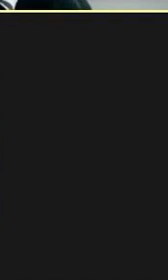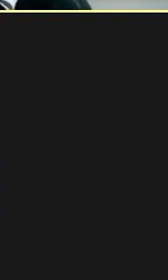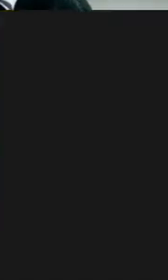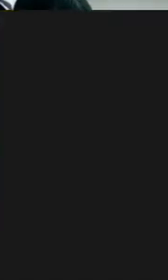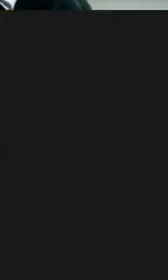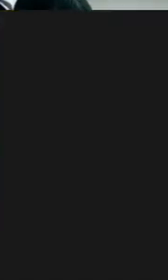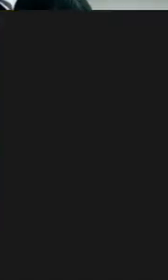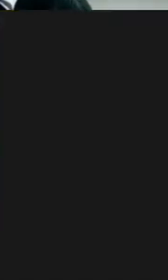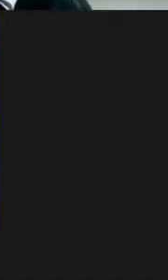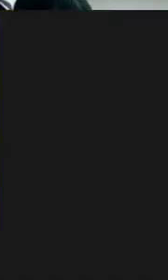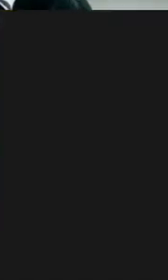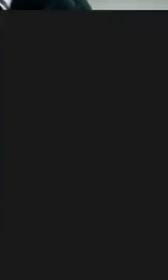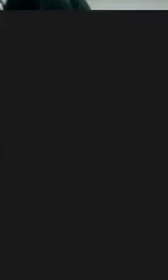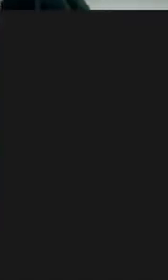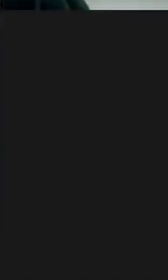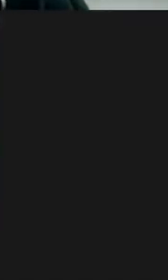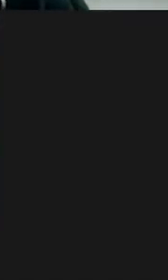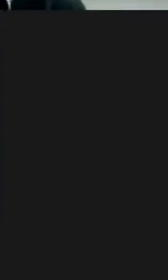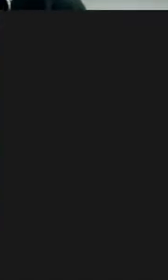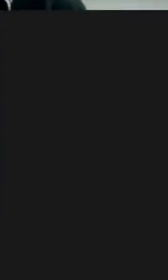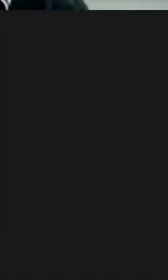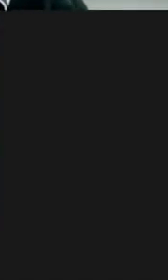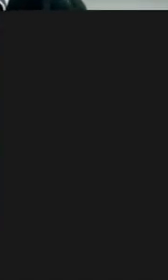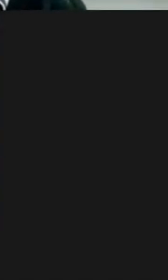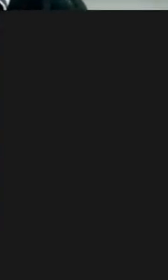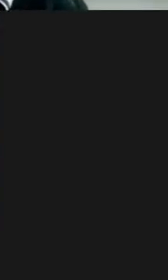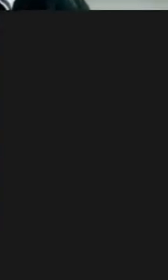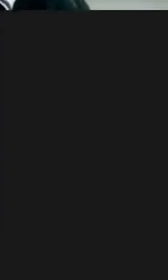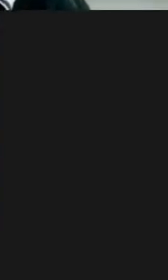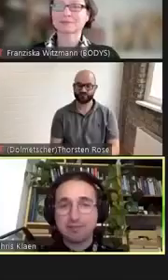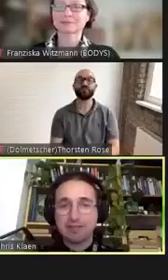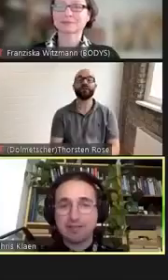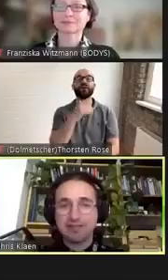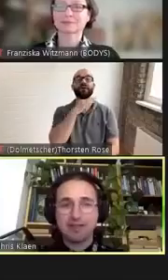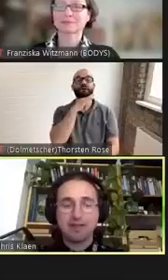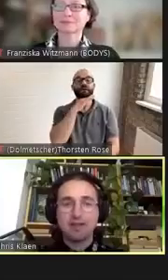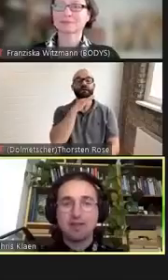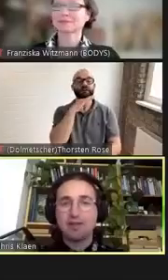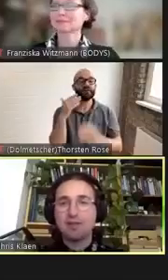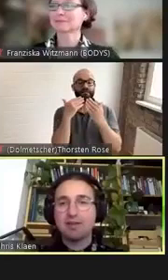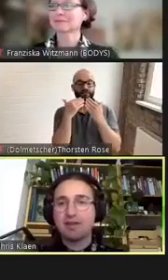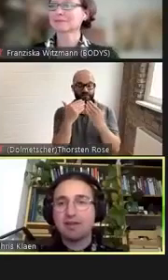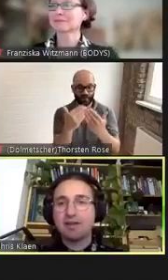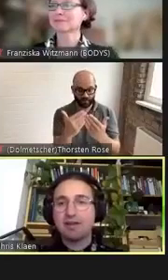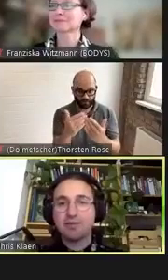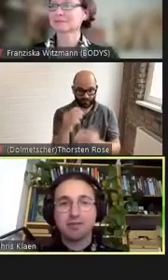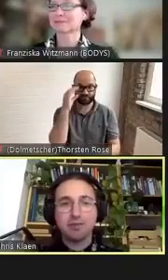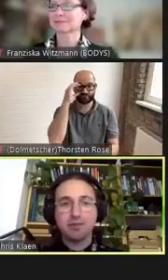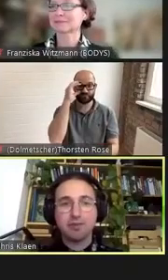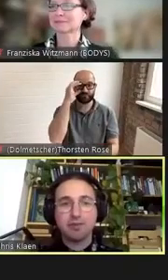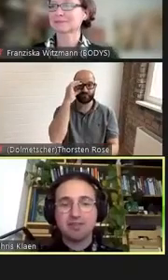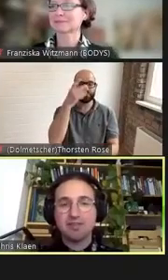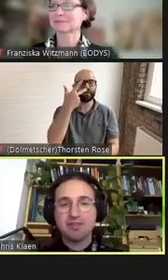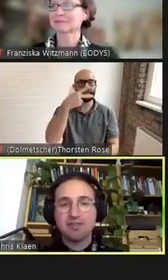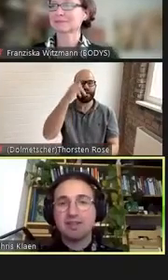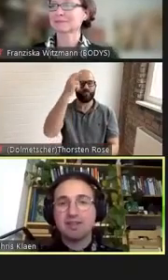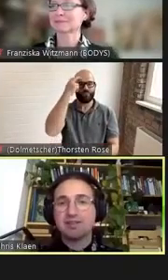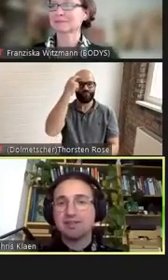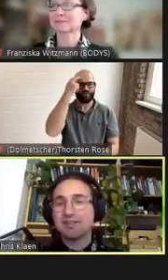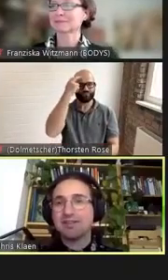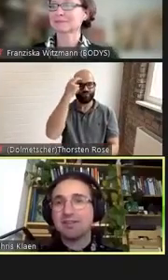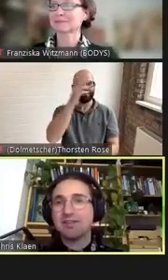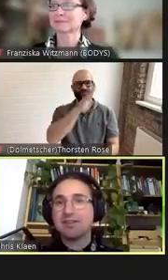Vielen Dank Einen großen Dank noch mal erst mal an Herr Professor Börnstier